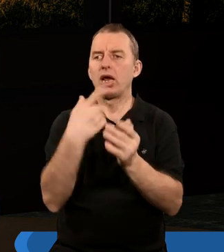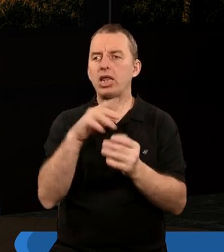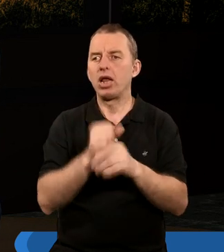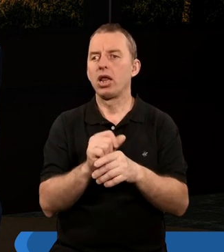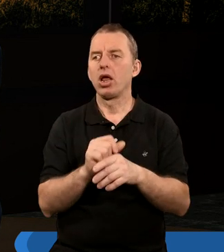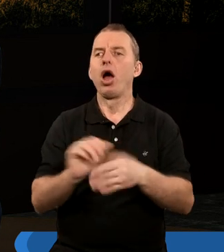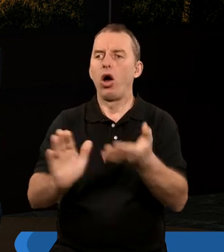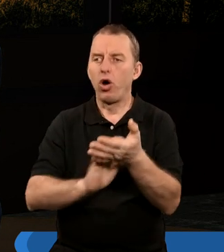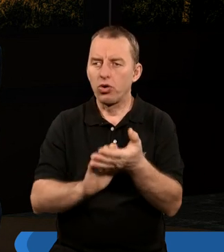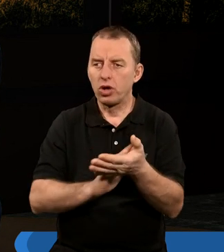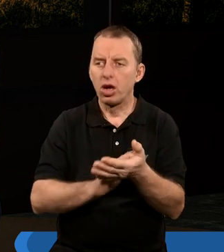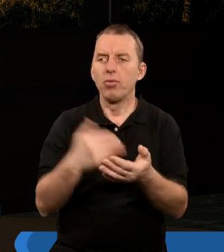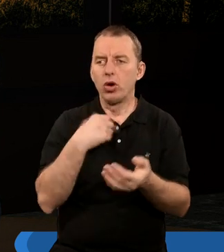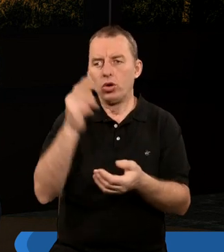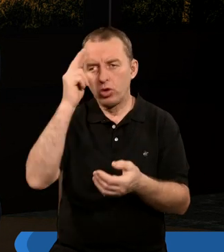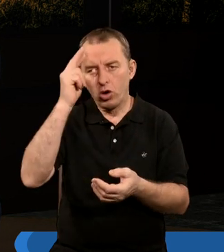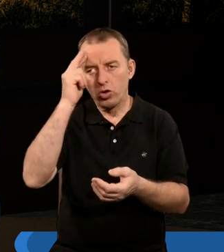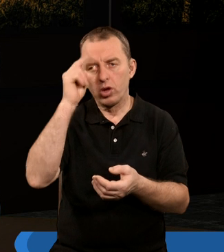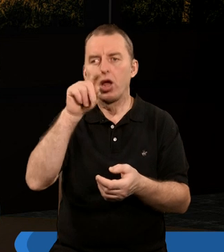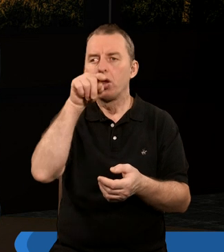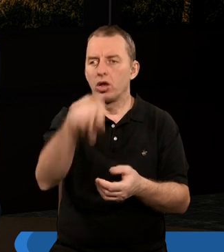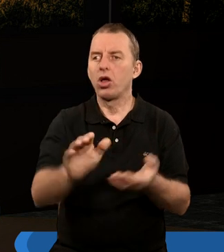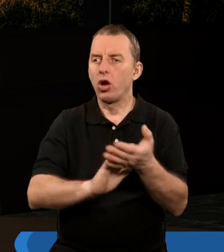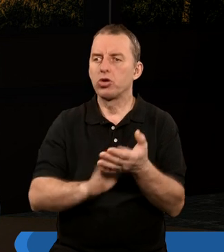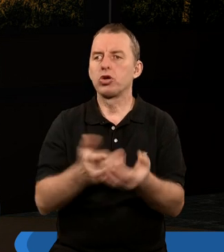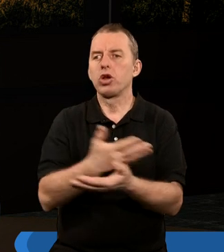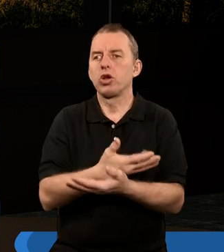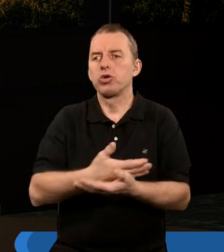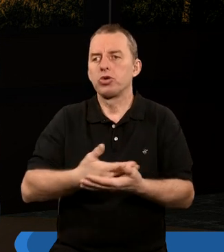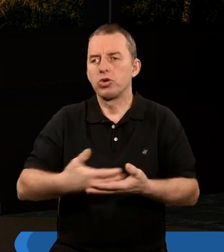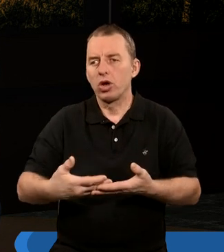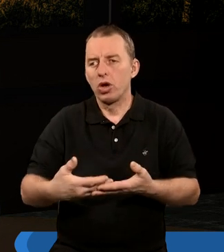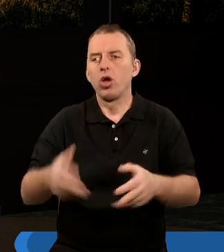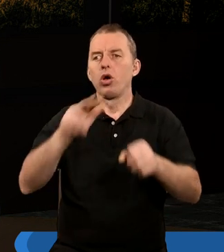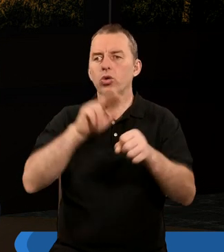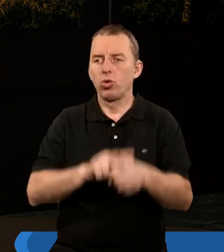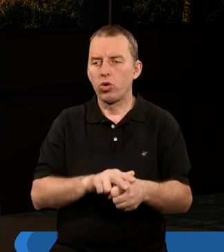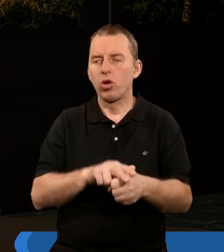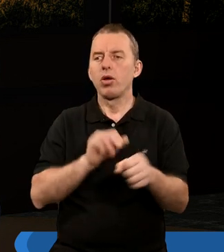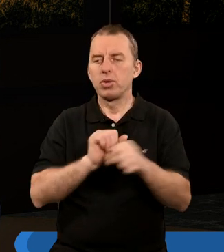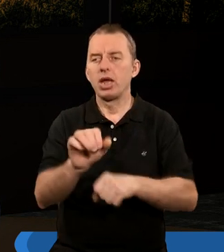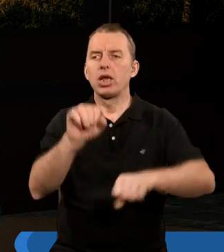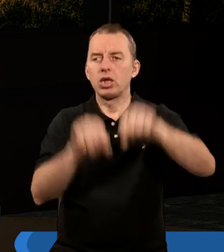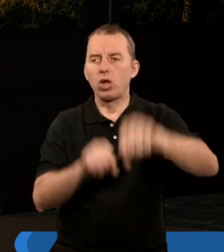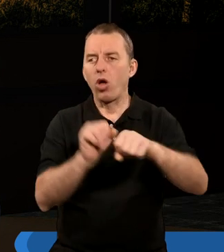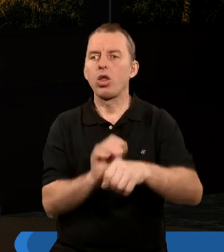Daniela i jej oczyszczenia. Było zrozumiane, że jest to oczyszczenie ziemi, o którym jest właśnie Sąd Boży.